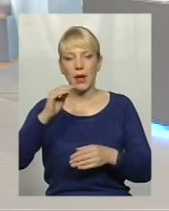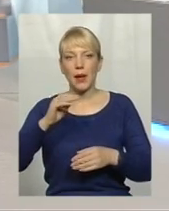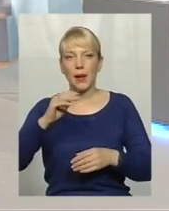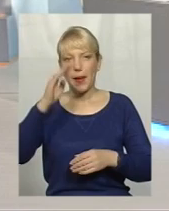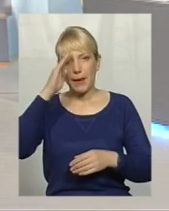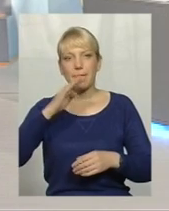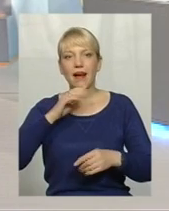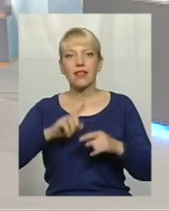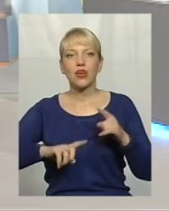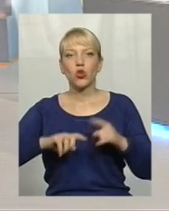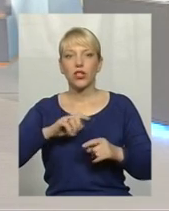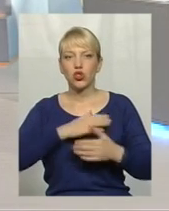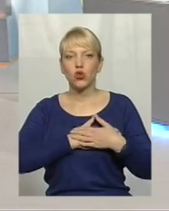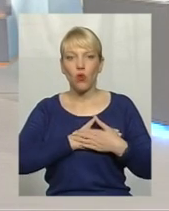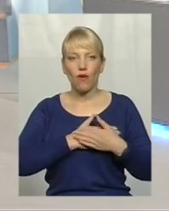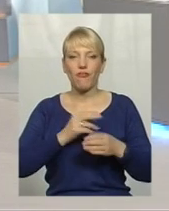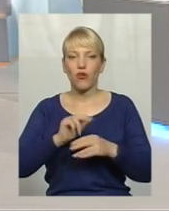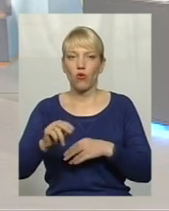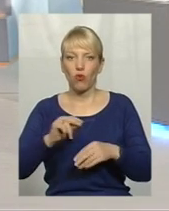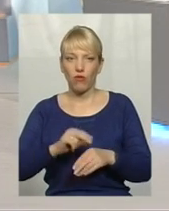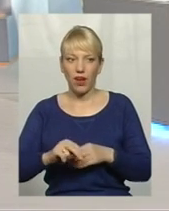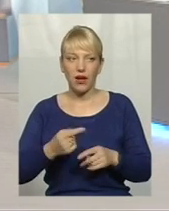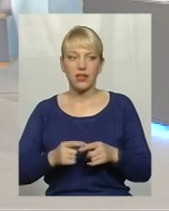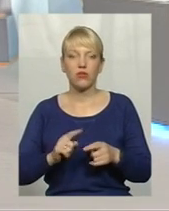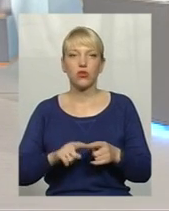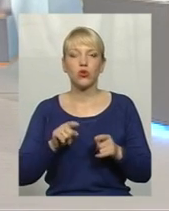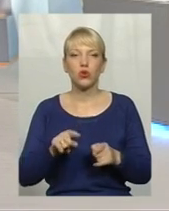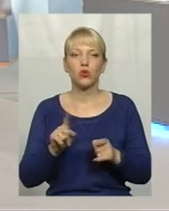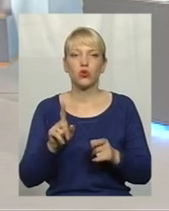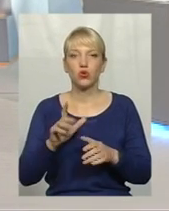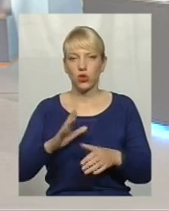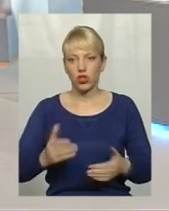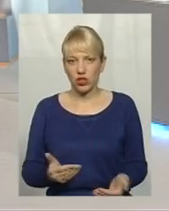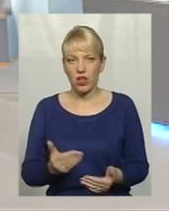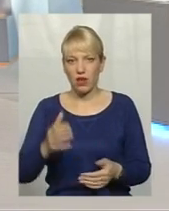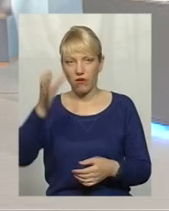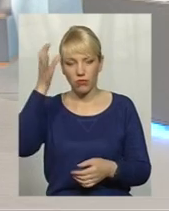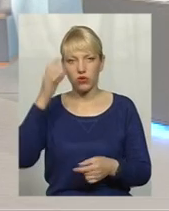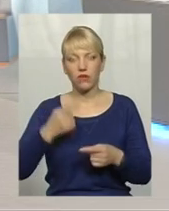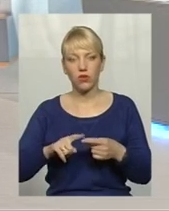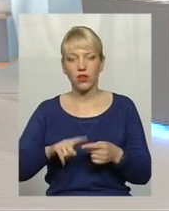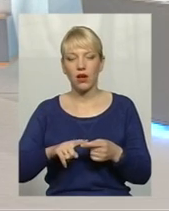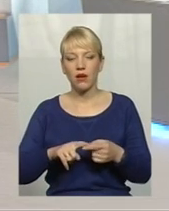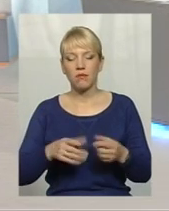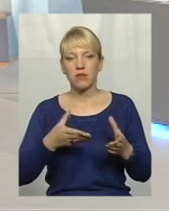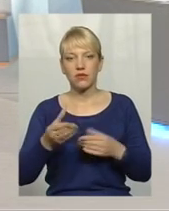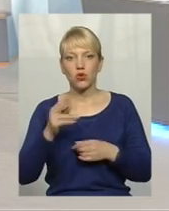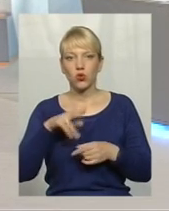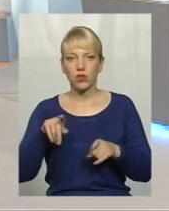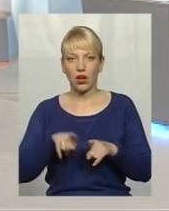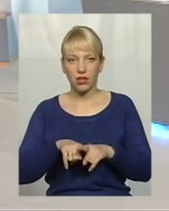закладена була, скажімо, нашими предками, тої мудрості життєвої, от вона приводить до таких разів.